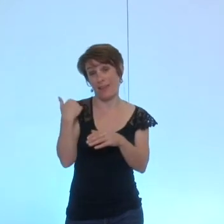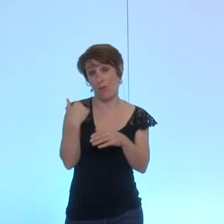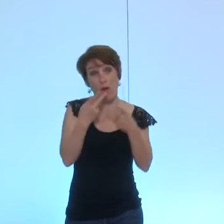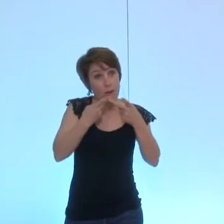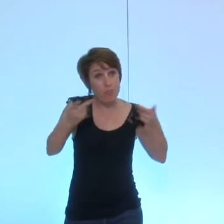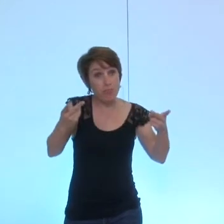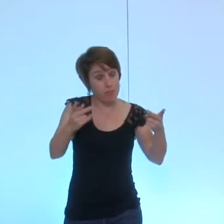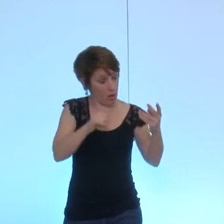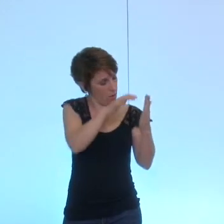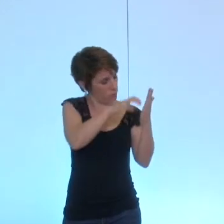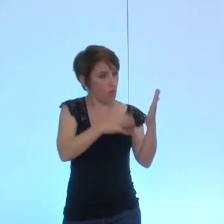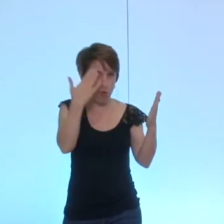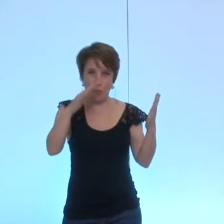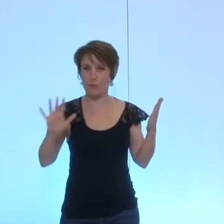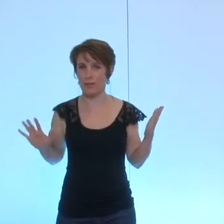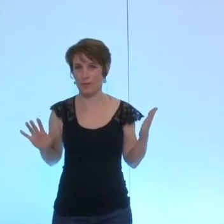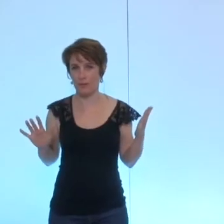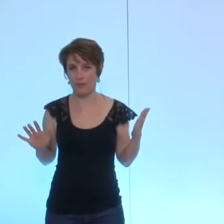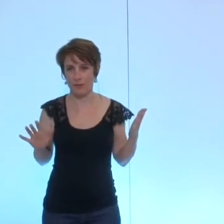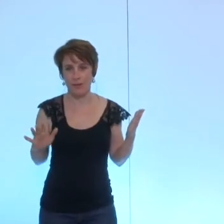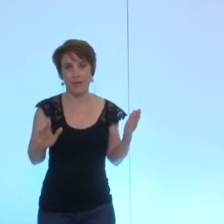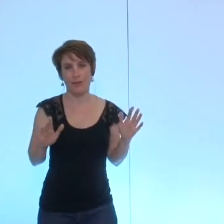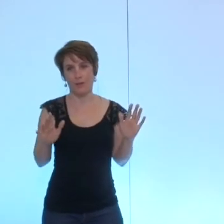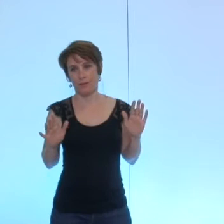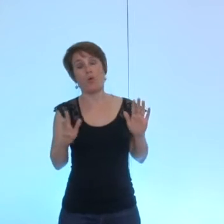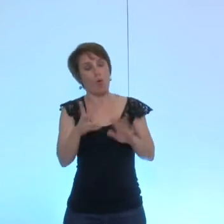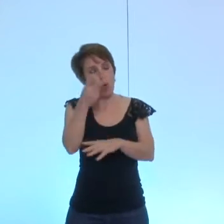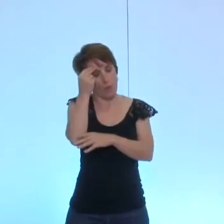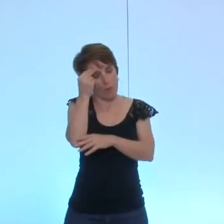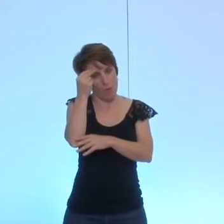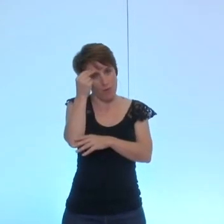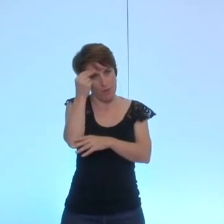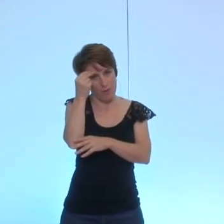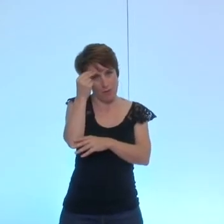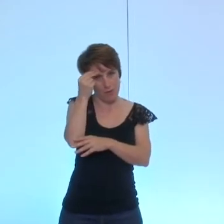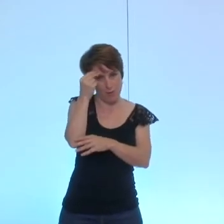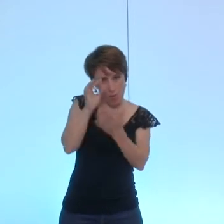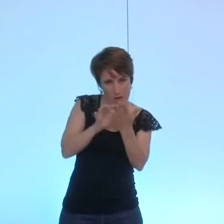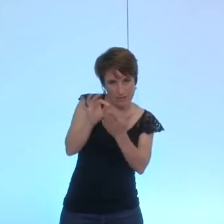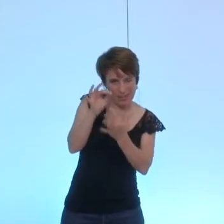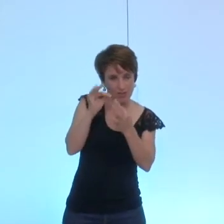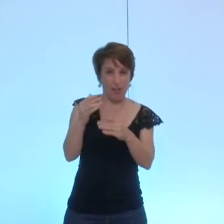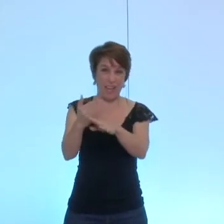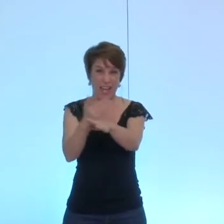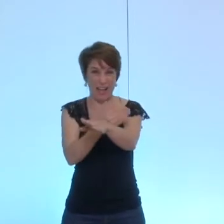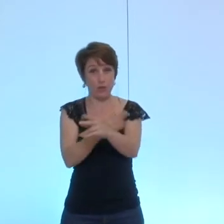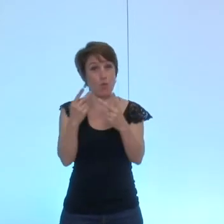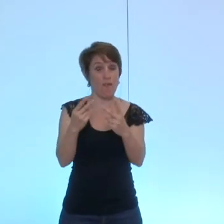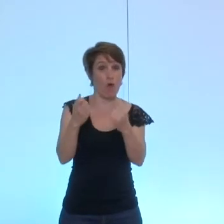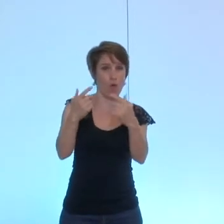on comprend bien l'enjeu de la valeur des actions puisque s'il s'agit